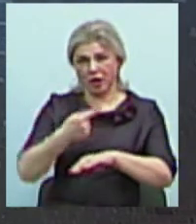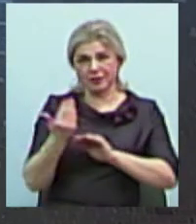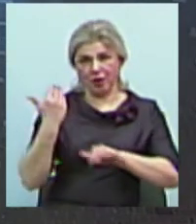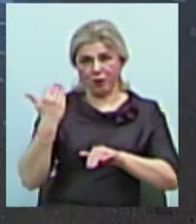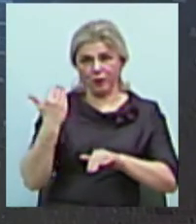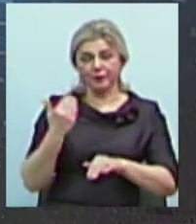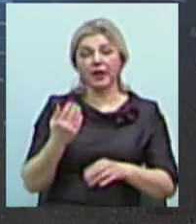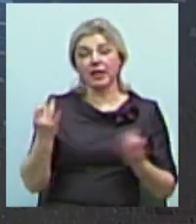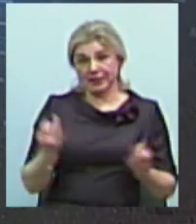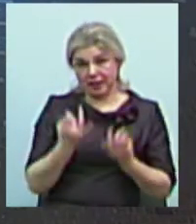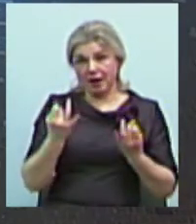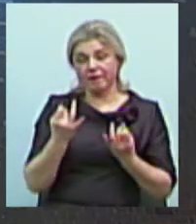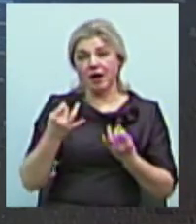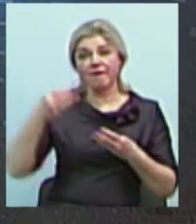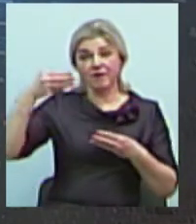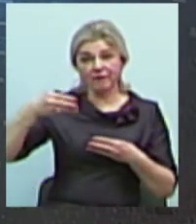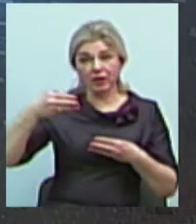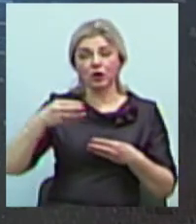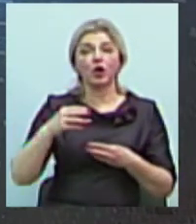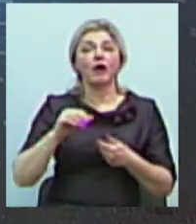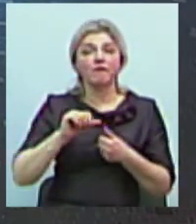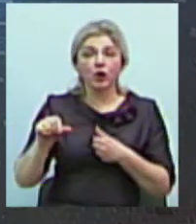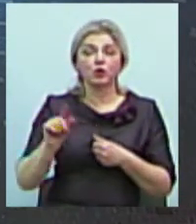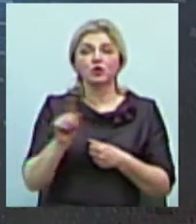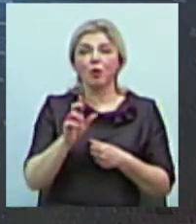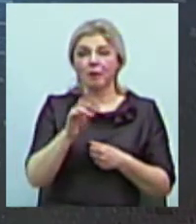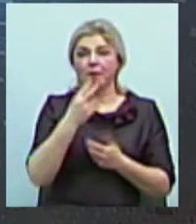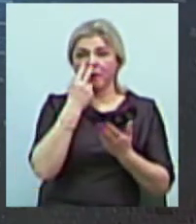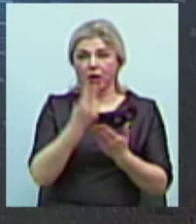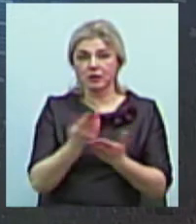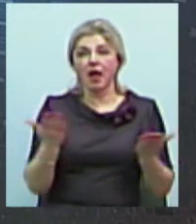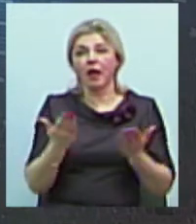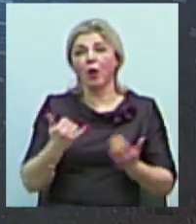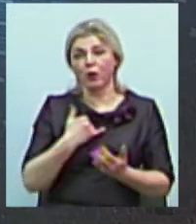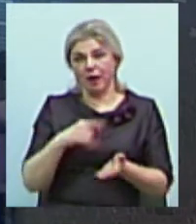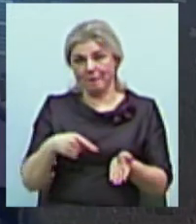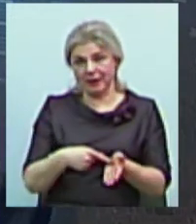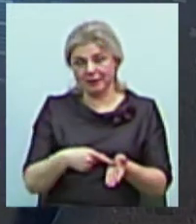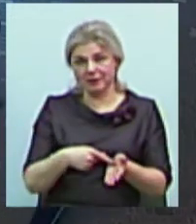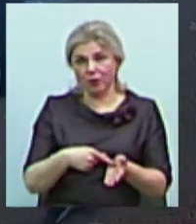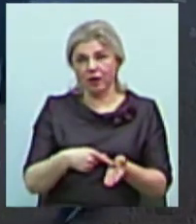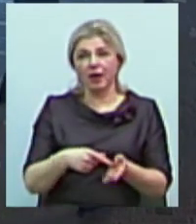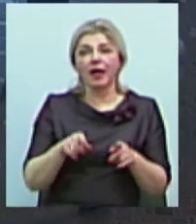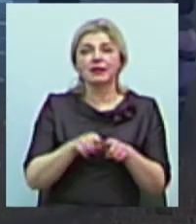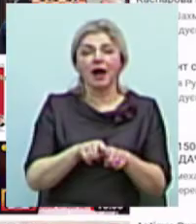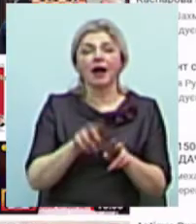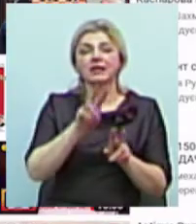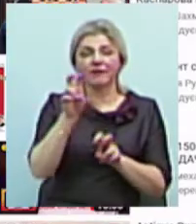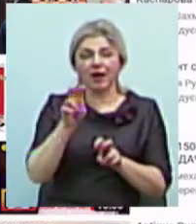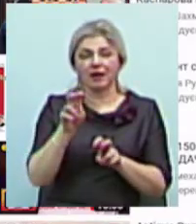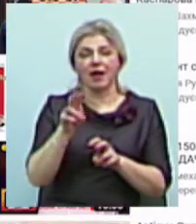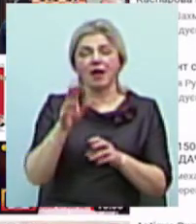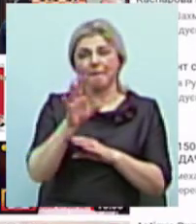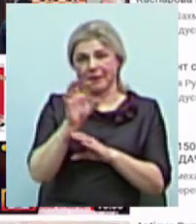виведено виключно для того, щоб показати, яке у нас місто в деяких так званих places of interest,